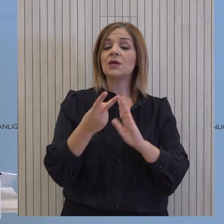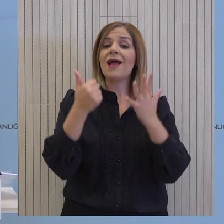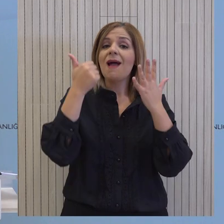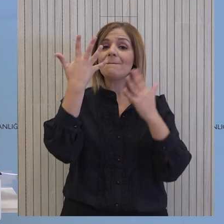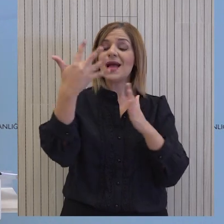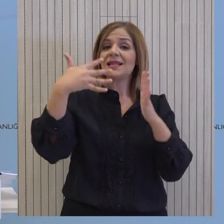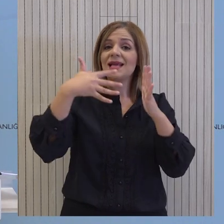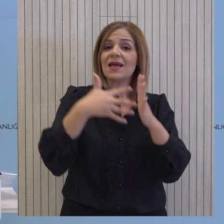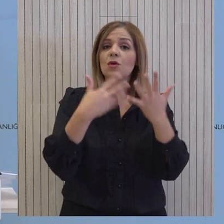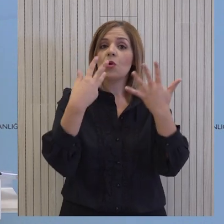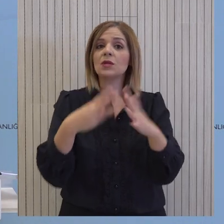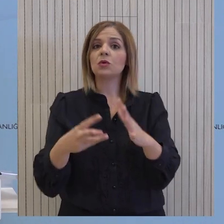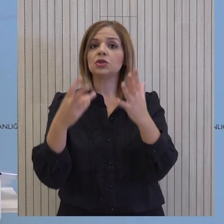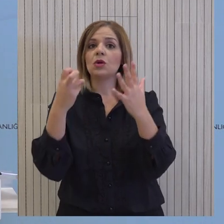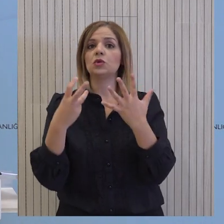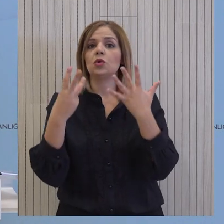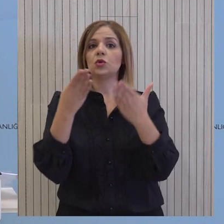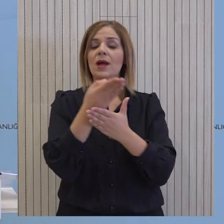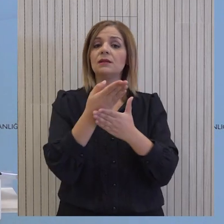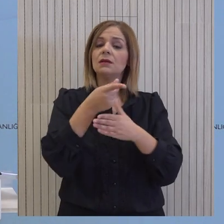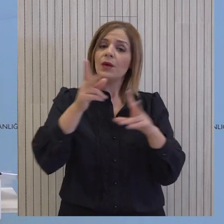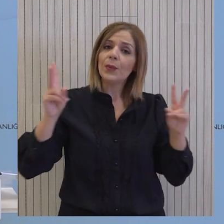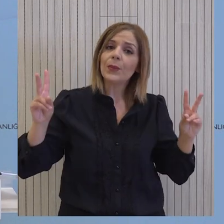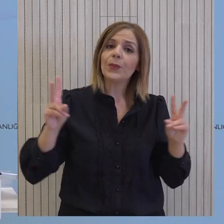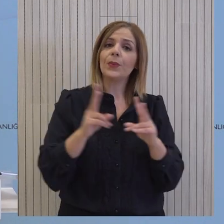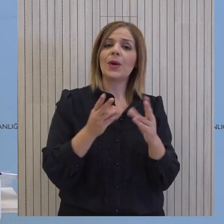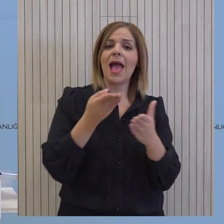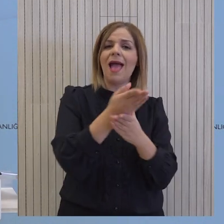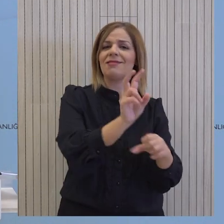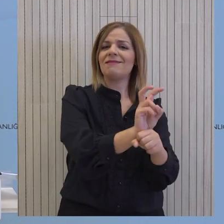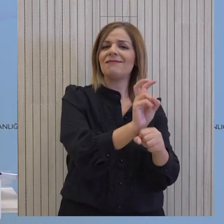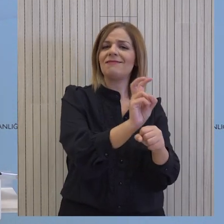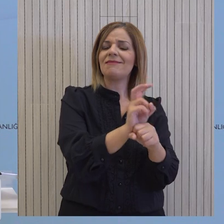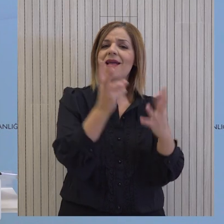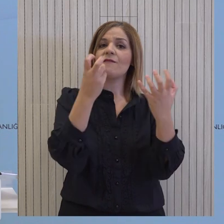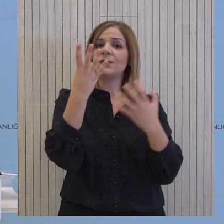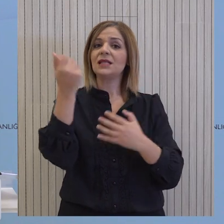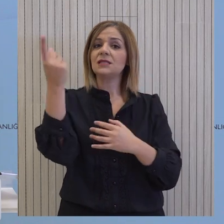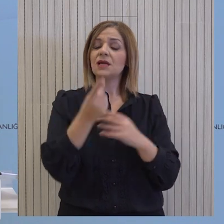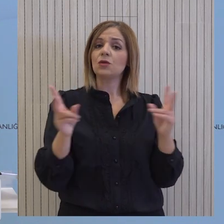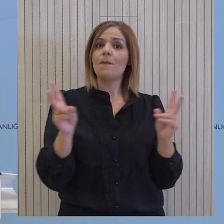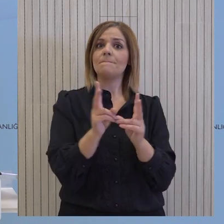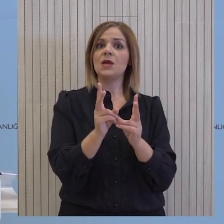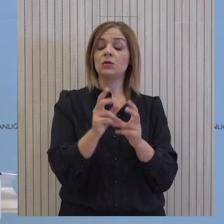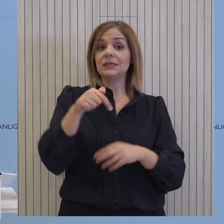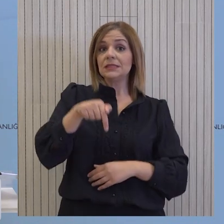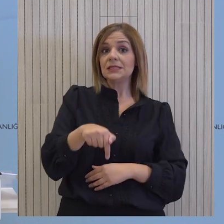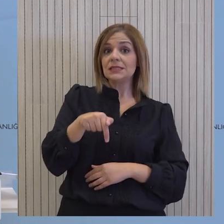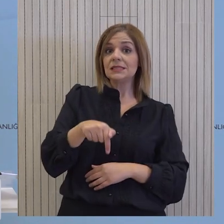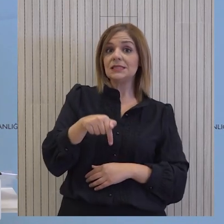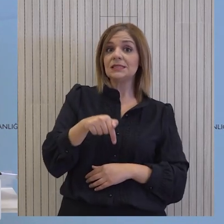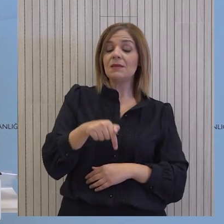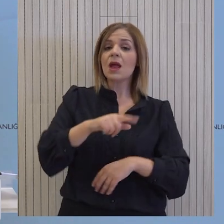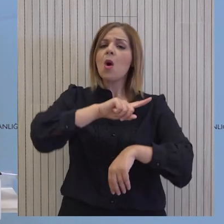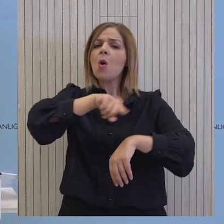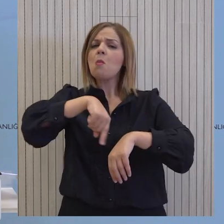5.828. Έχουν μειωθεί δηλαδή οι εκκρεμούσεις ετήσεις κατά 74%. Σήμερα, ο μέσος